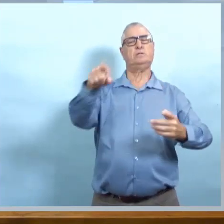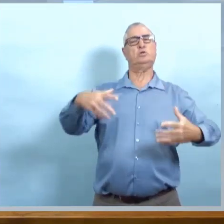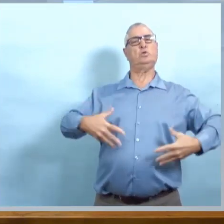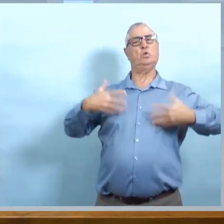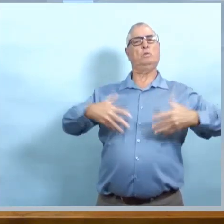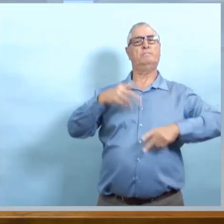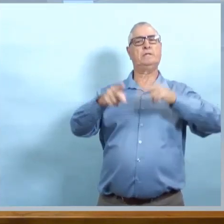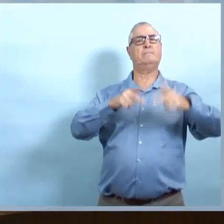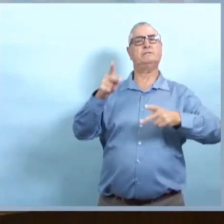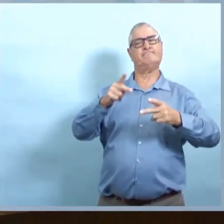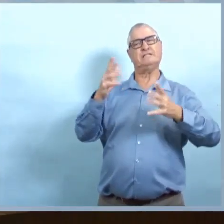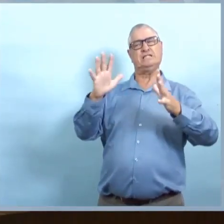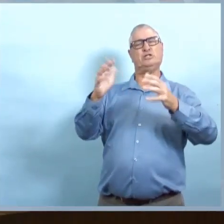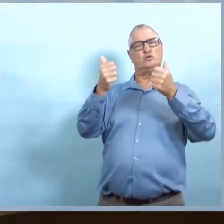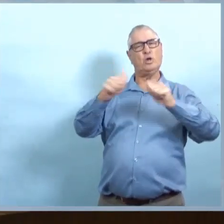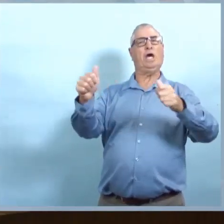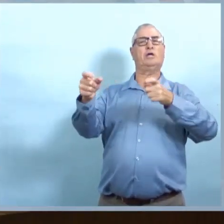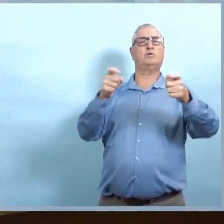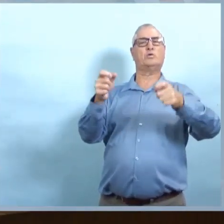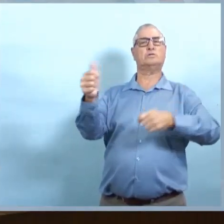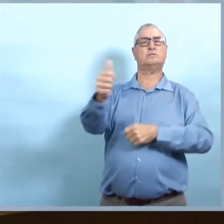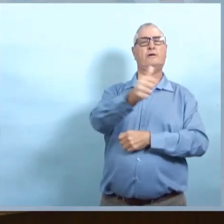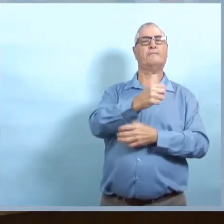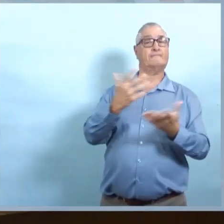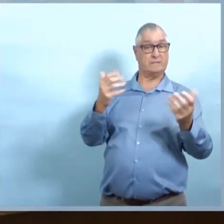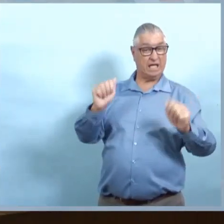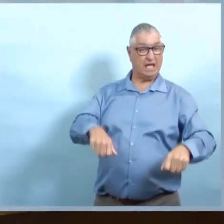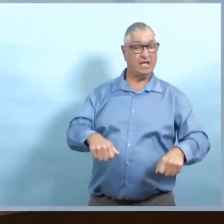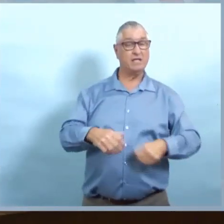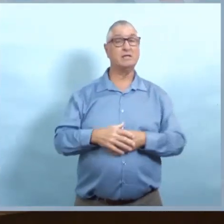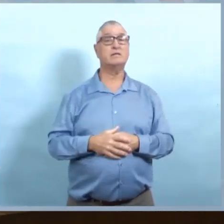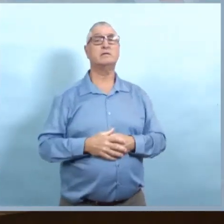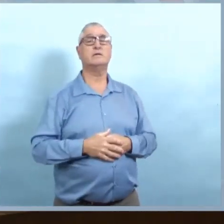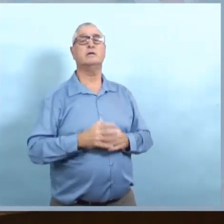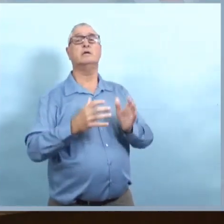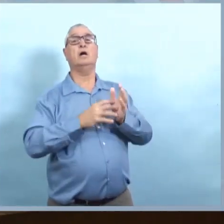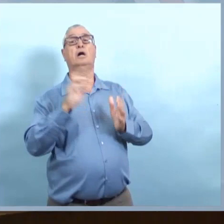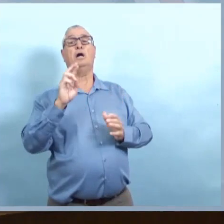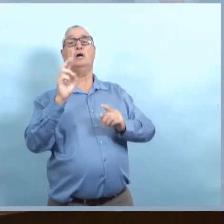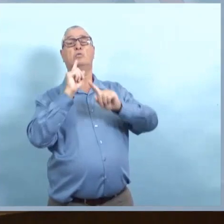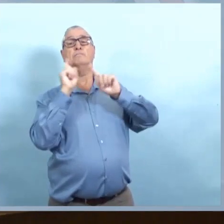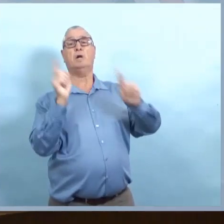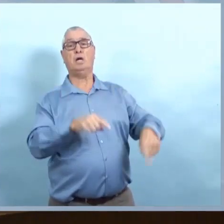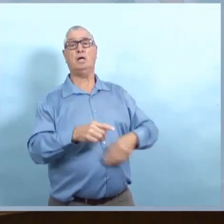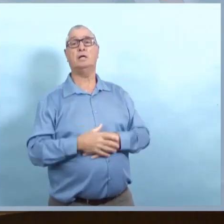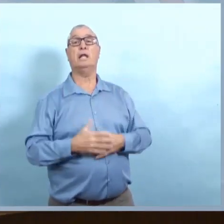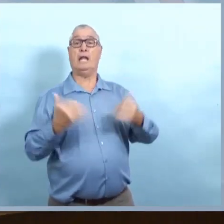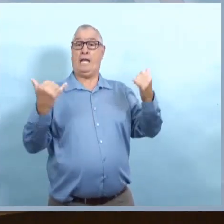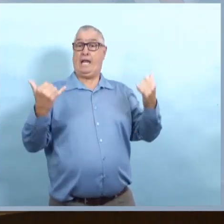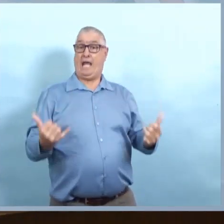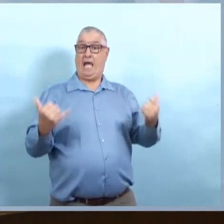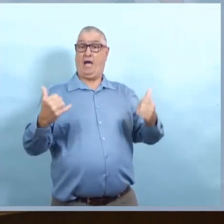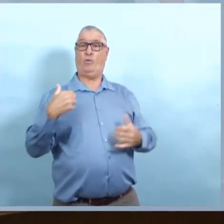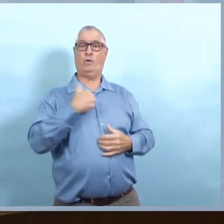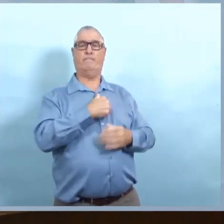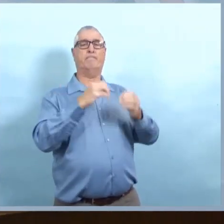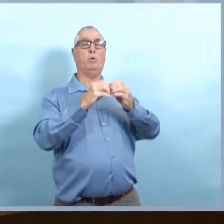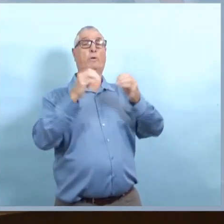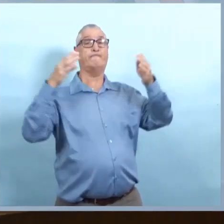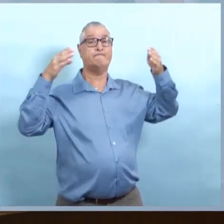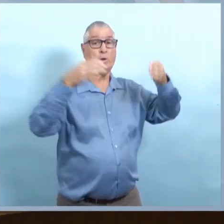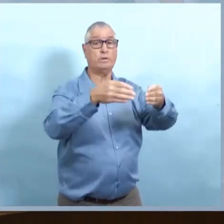millénariaux, en ce qui concerne, le message pour ce groupe, est-ce qu'il y a autre chose à faire? Est-ce que